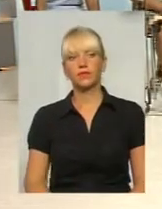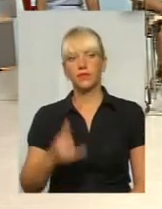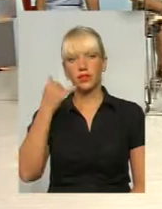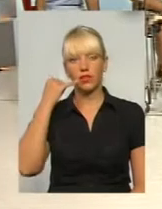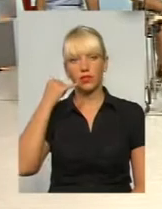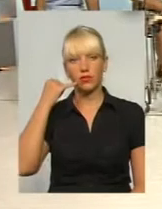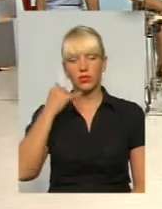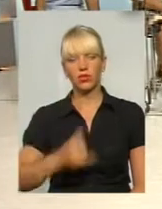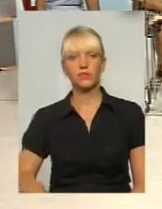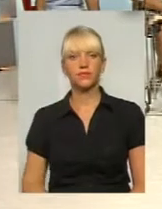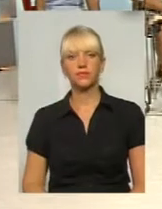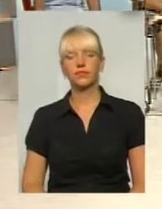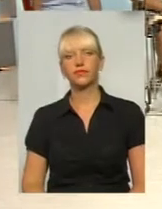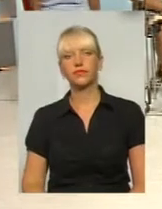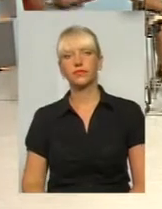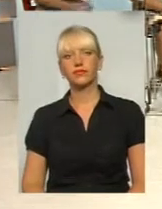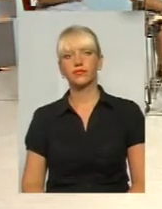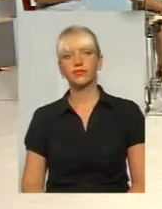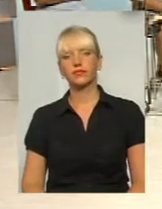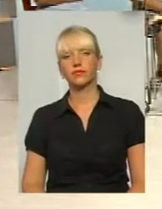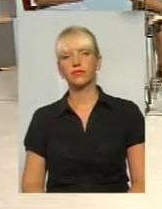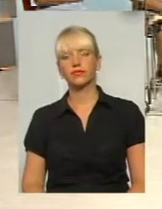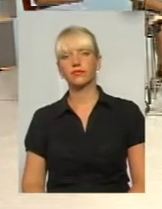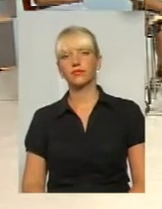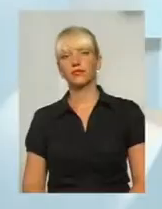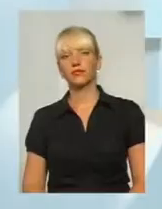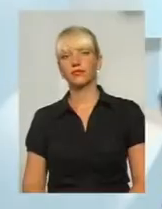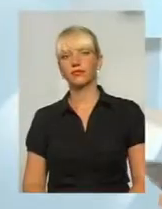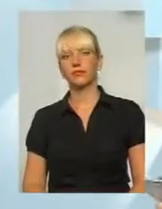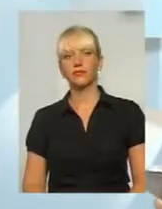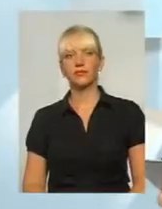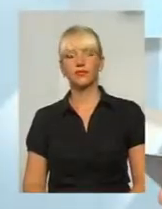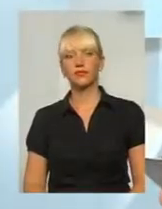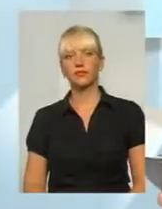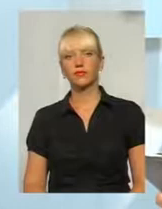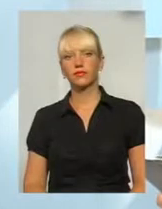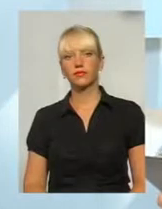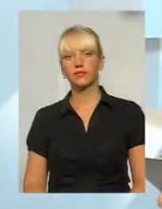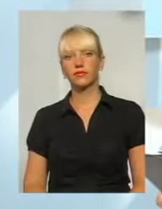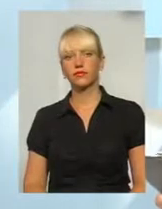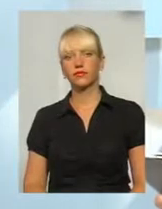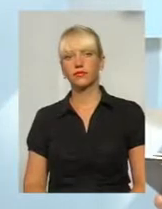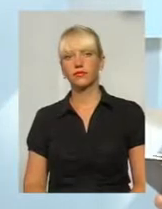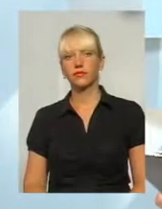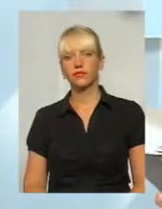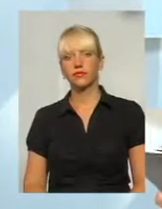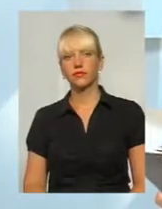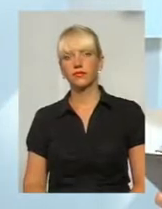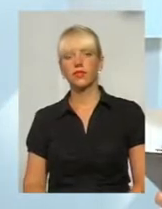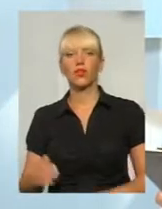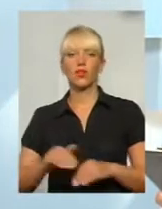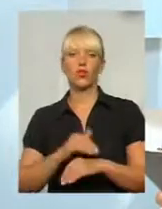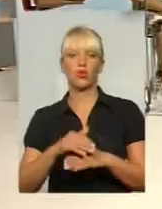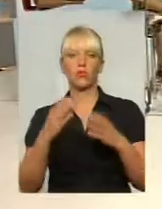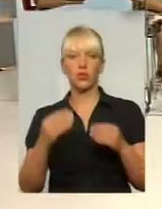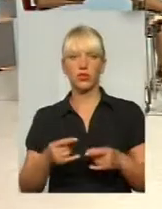глядач на телефонному зв'язку. Давайте його послухаємо, перепрошую. Доброго дня. Доброго дня